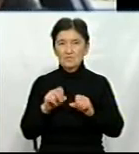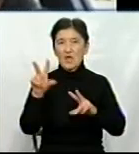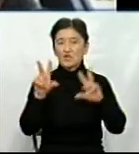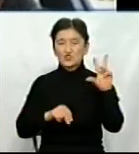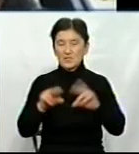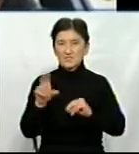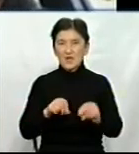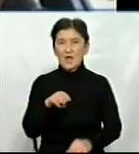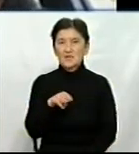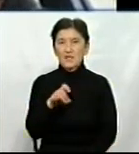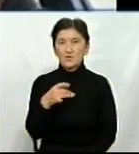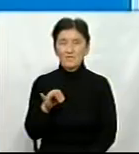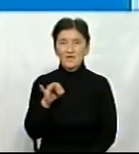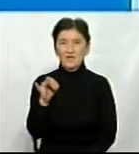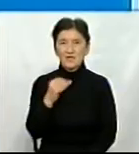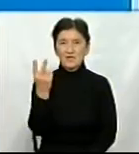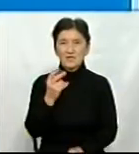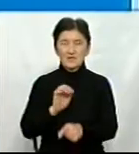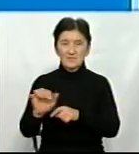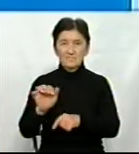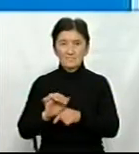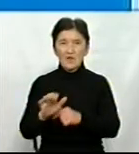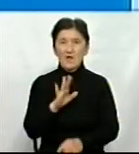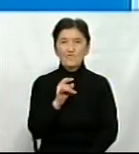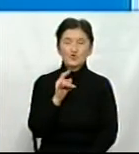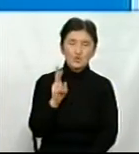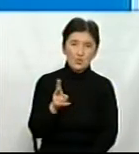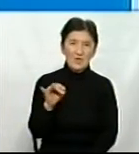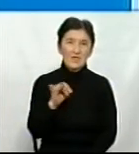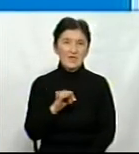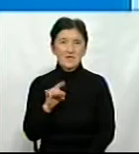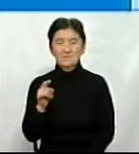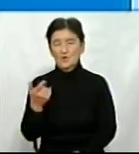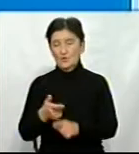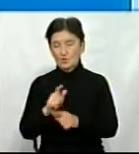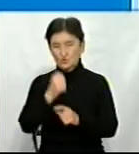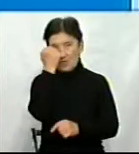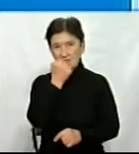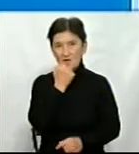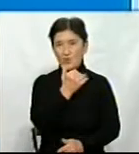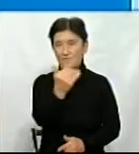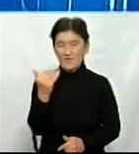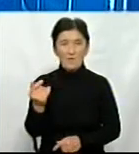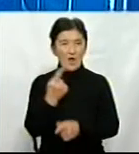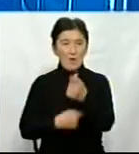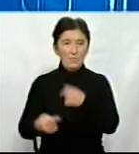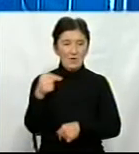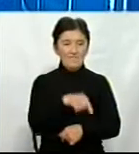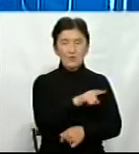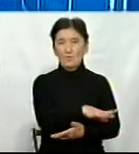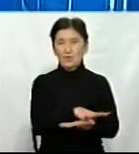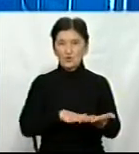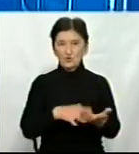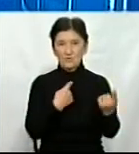Сергій Таровик і крафтові виробники Анастасія Войчук та Ірина Ткачук. Дуже дякуємо вам. Повертаємося в студію і продовжуємо